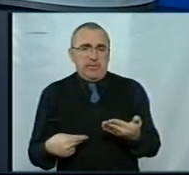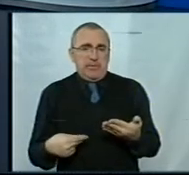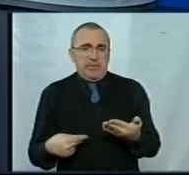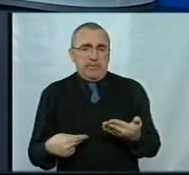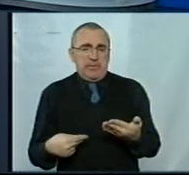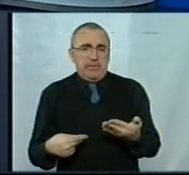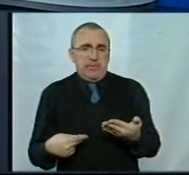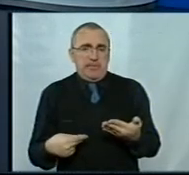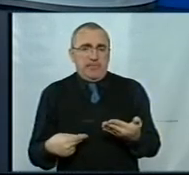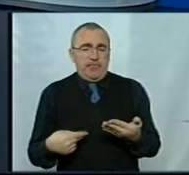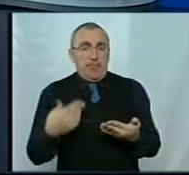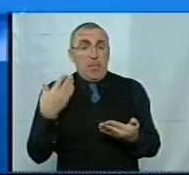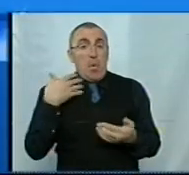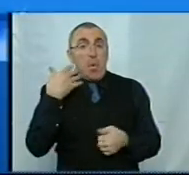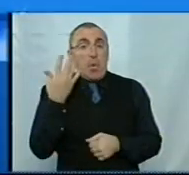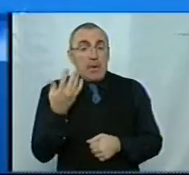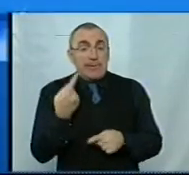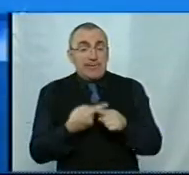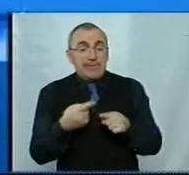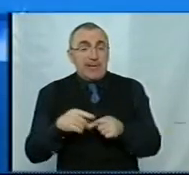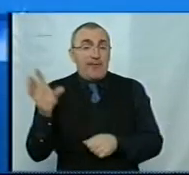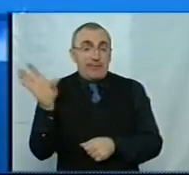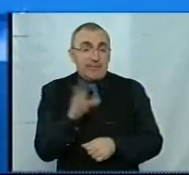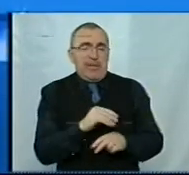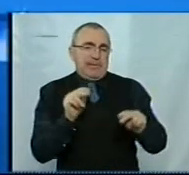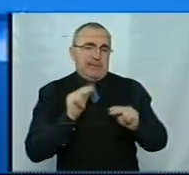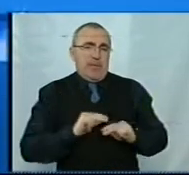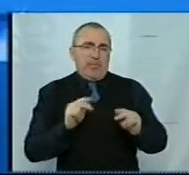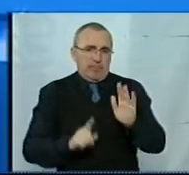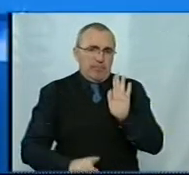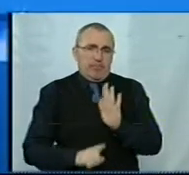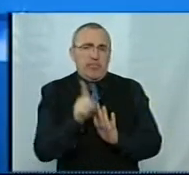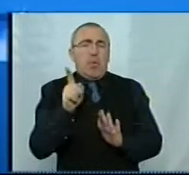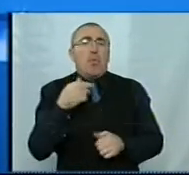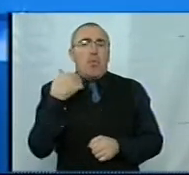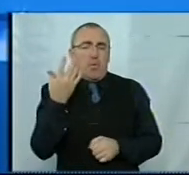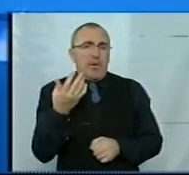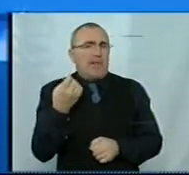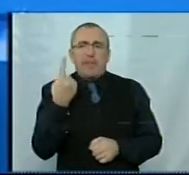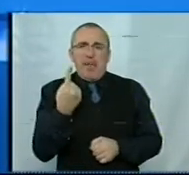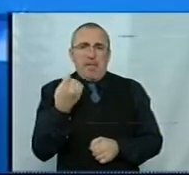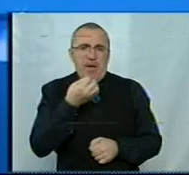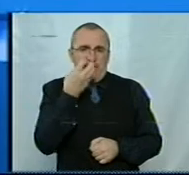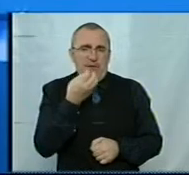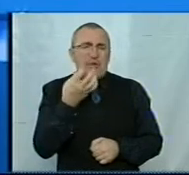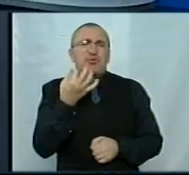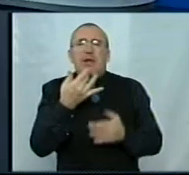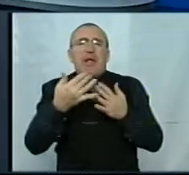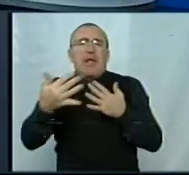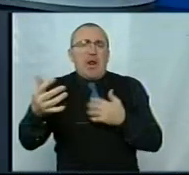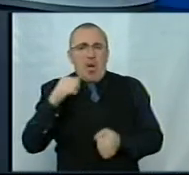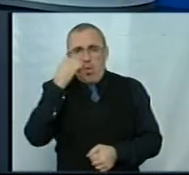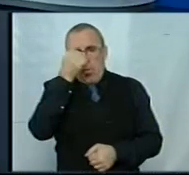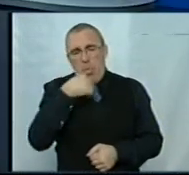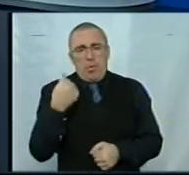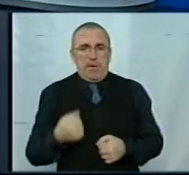фраза, Андрія, була інша, коли це все запрацює. Коли це все запрацює? Ну, точно не 1 квітня. Через кілька років, я